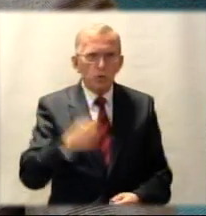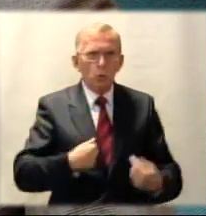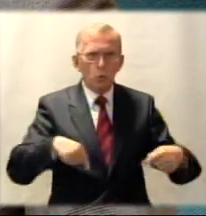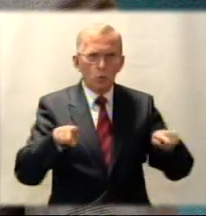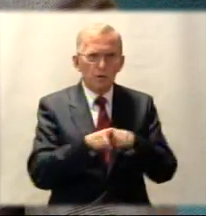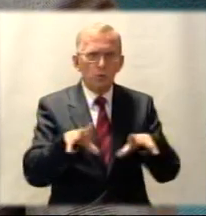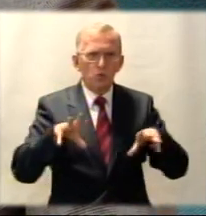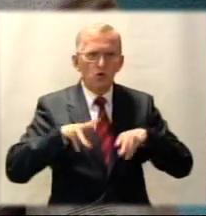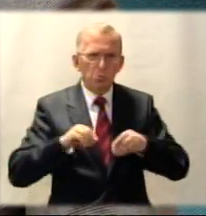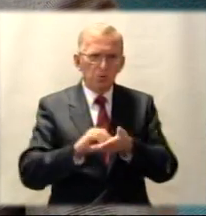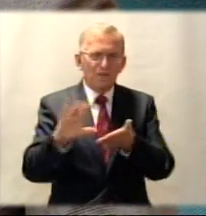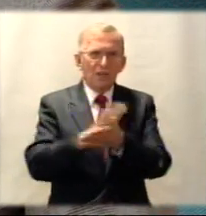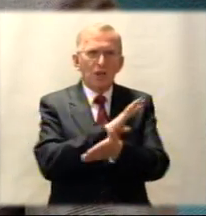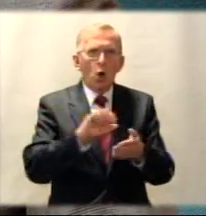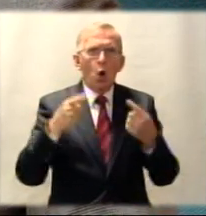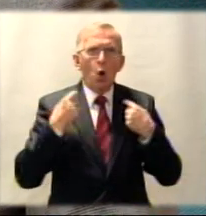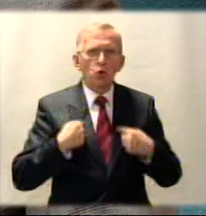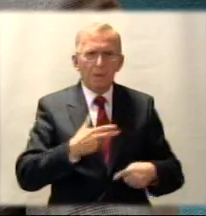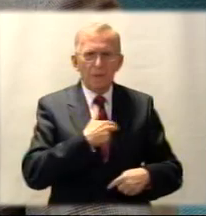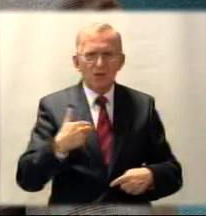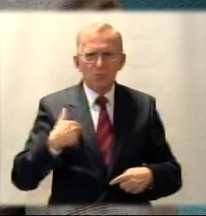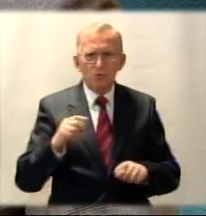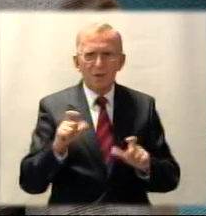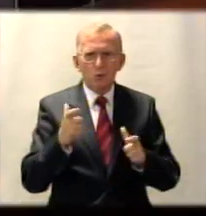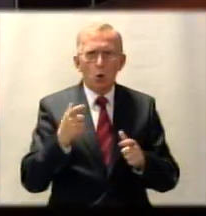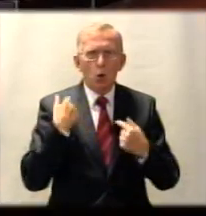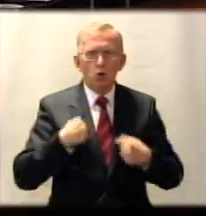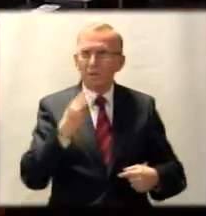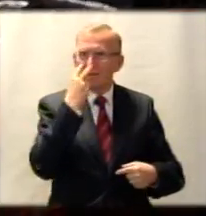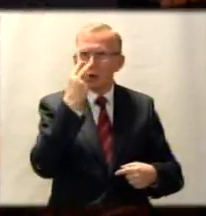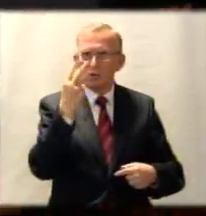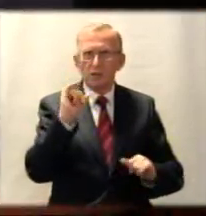przyjąć nawyki osób, w naszym przypadku, widzących.